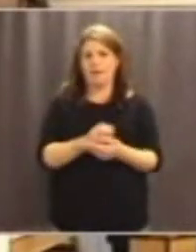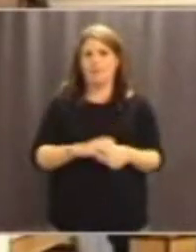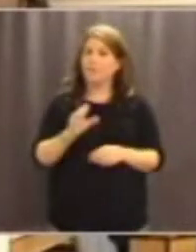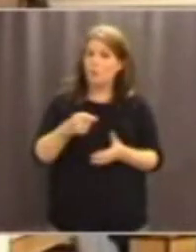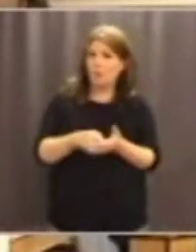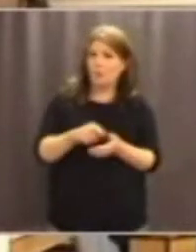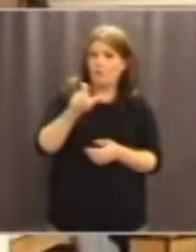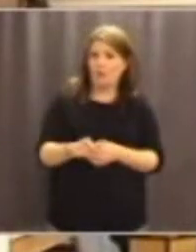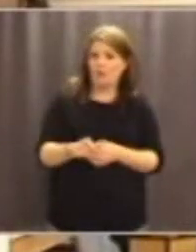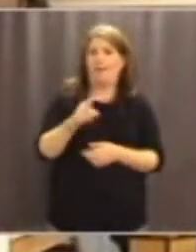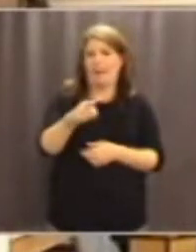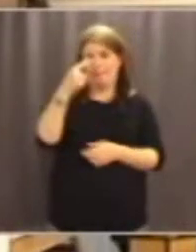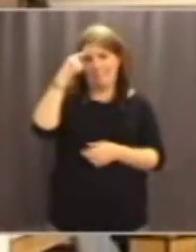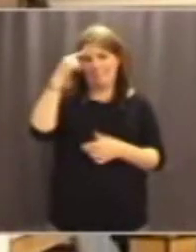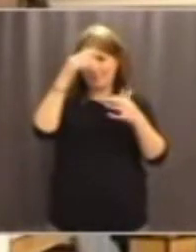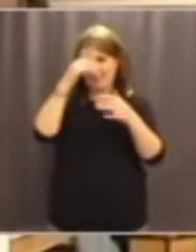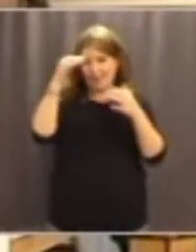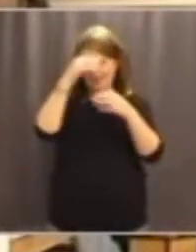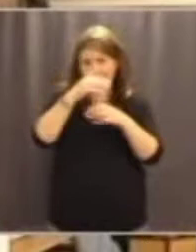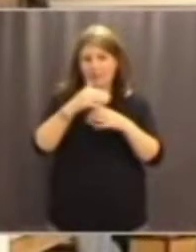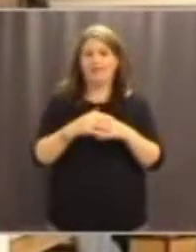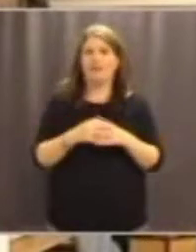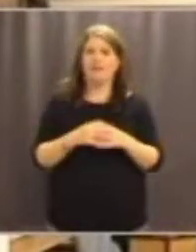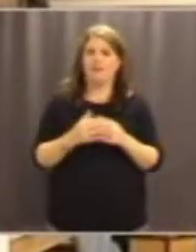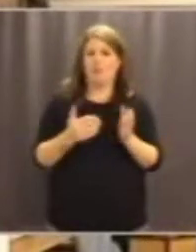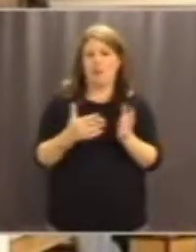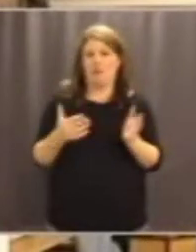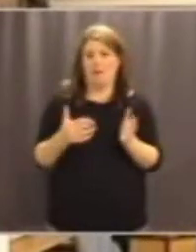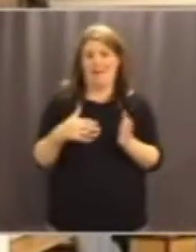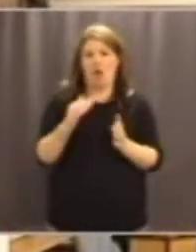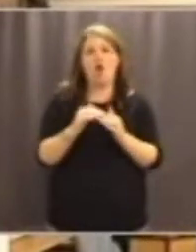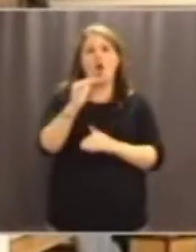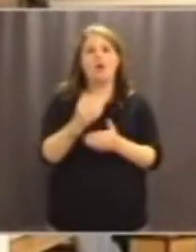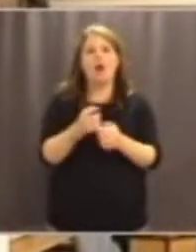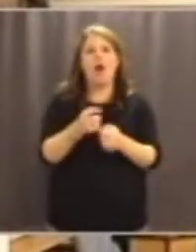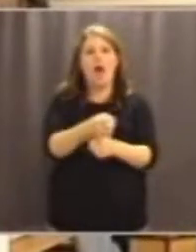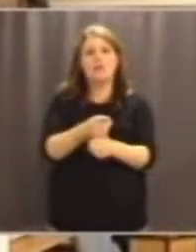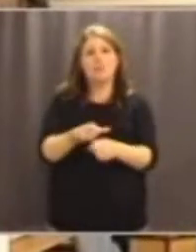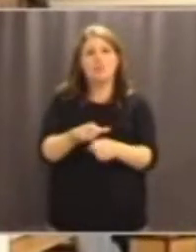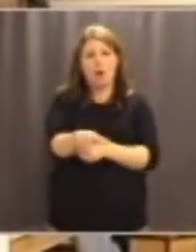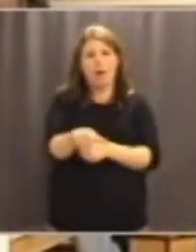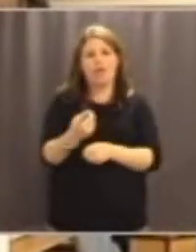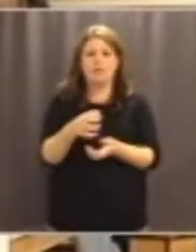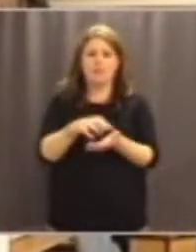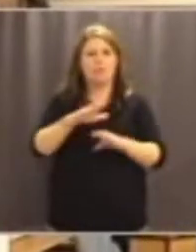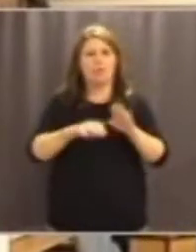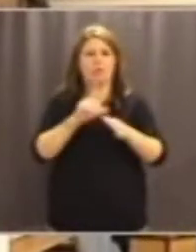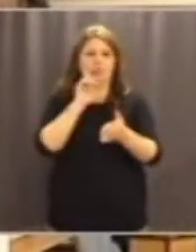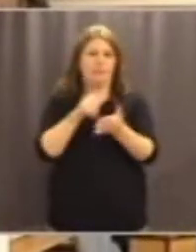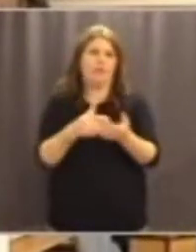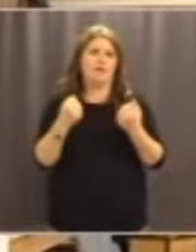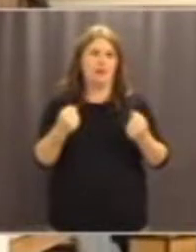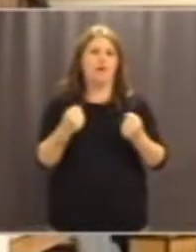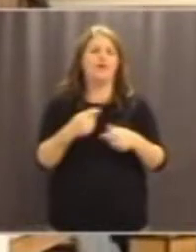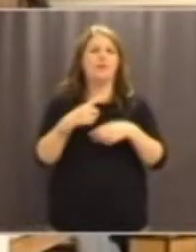Betänkandet Status offentliga utredningar heter Höghastighetsbanor Ett samhällsbyggande för stärka utveckling och